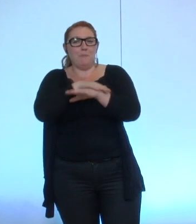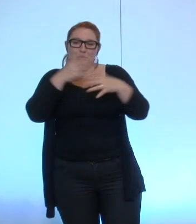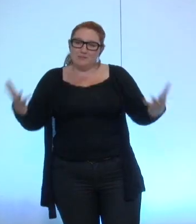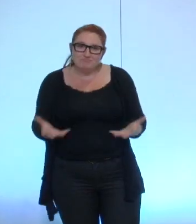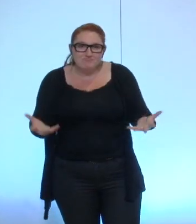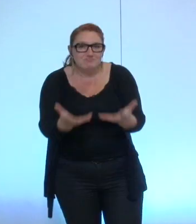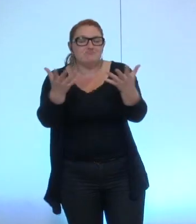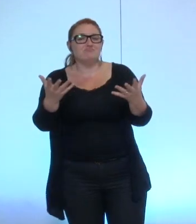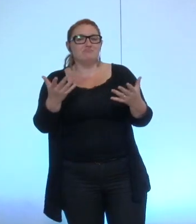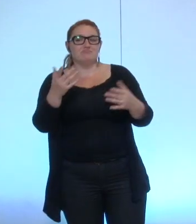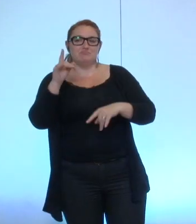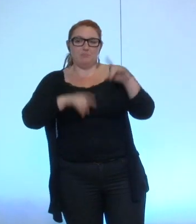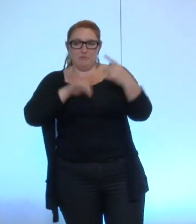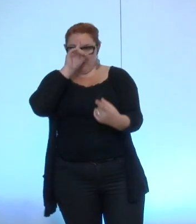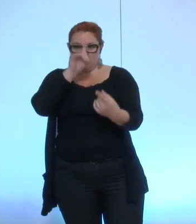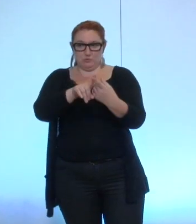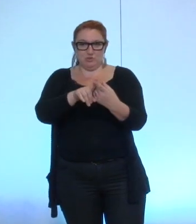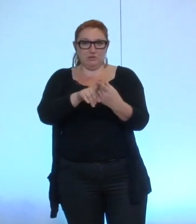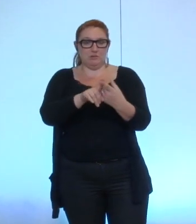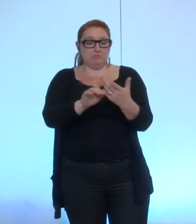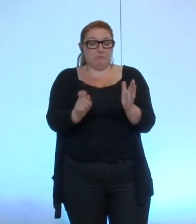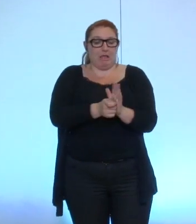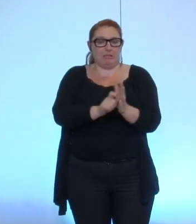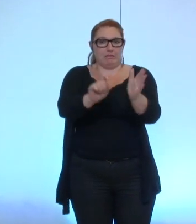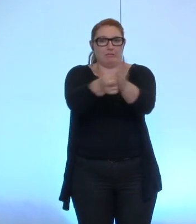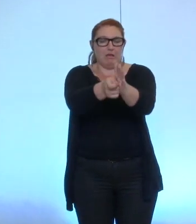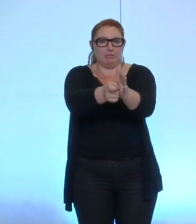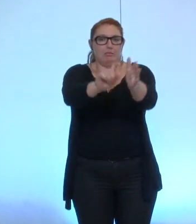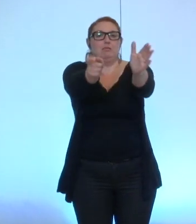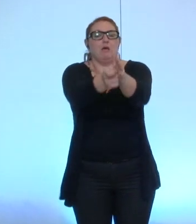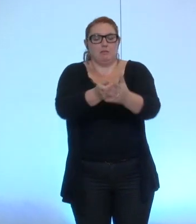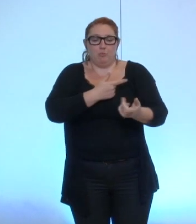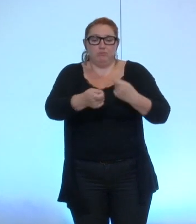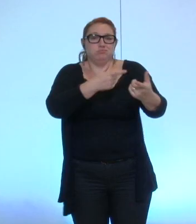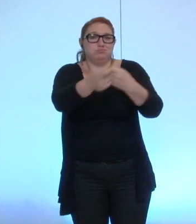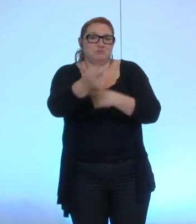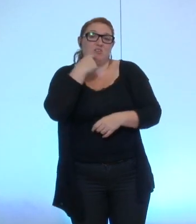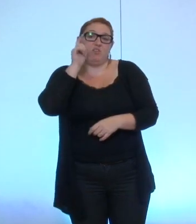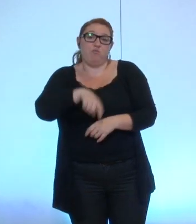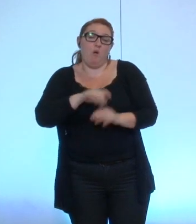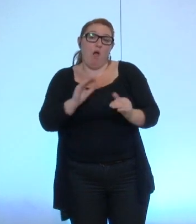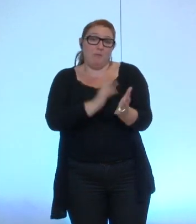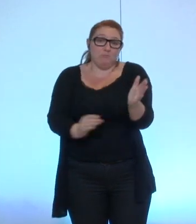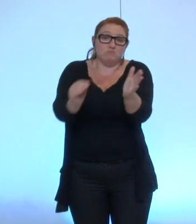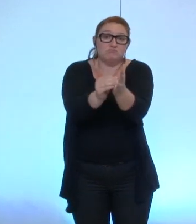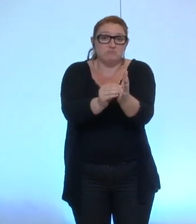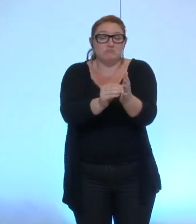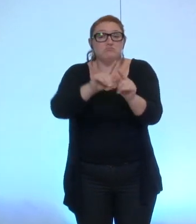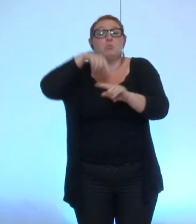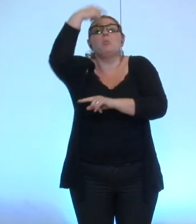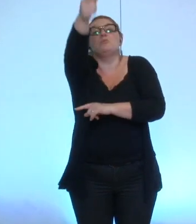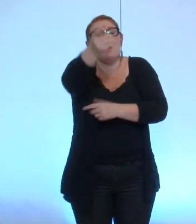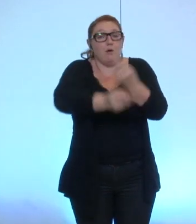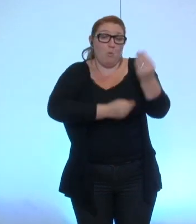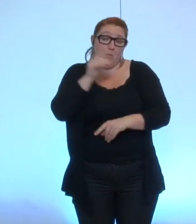bien des sujets qui ne sont pas dans le calendrier du conseil municipal mais qui feraient consensus pour plus tard ou bien des